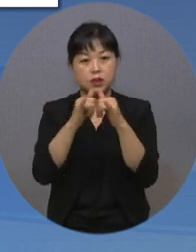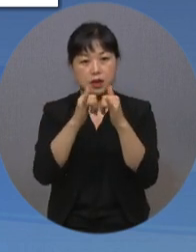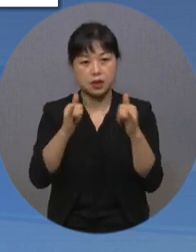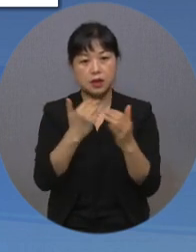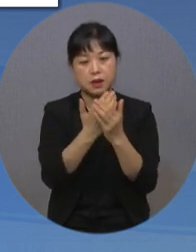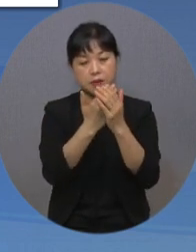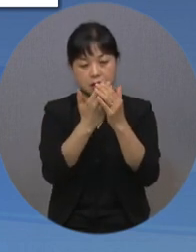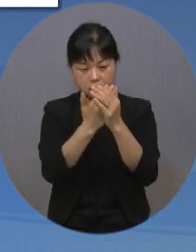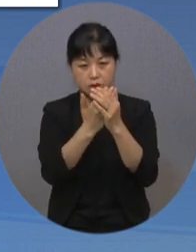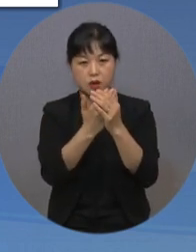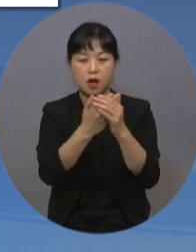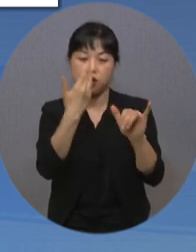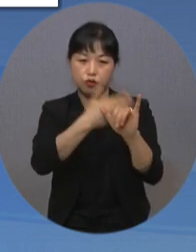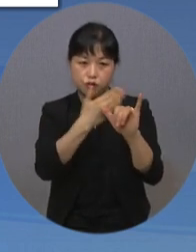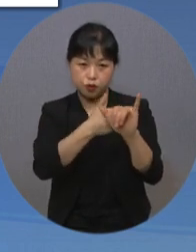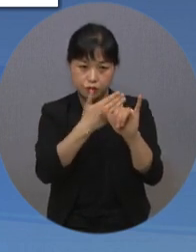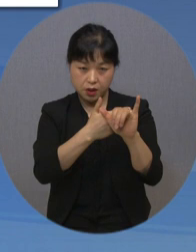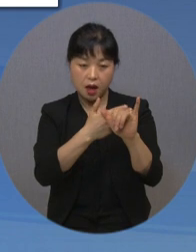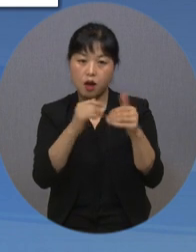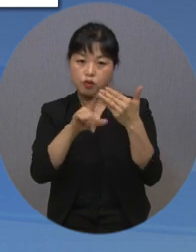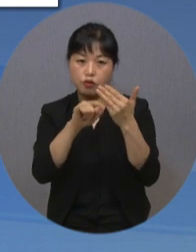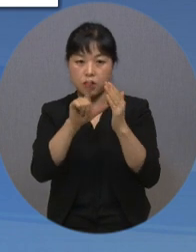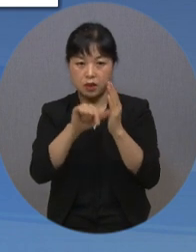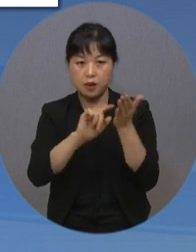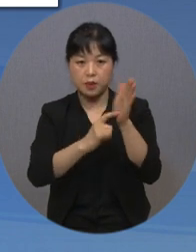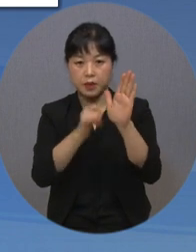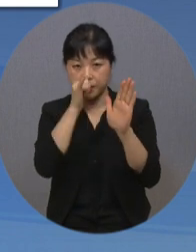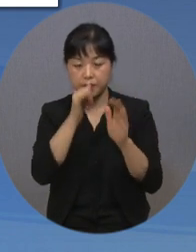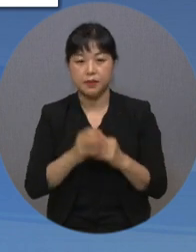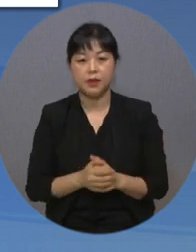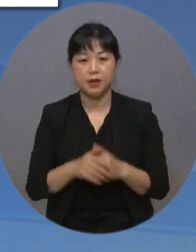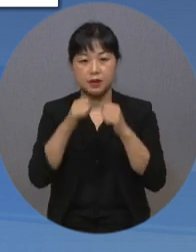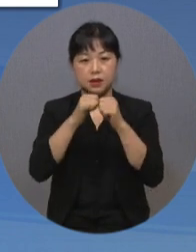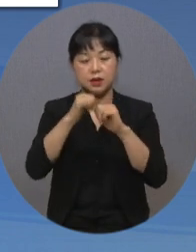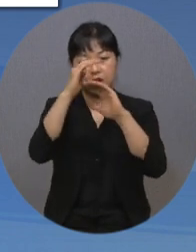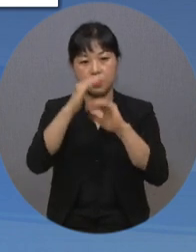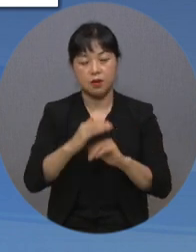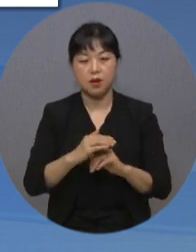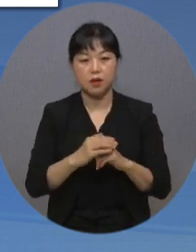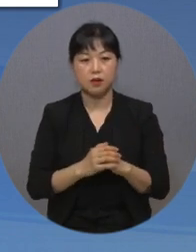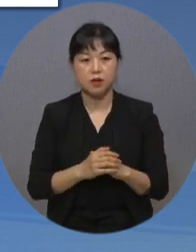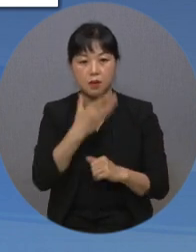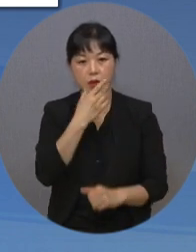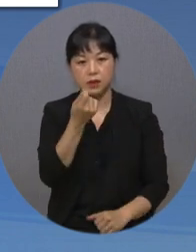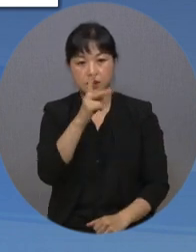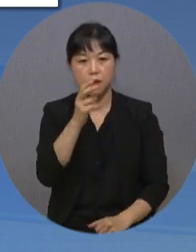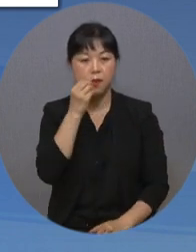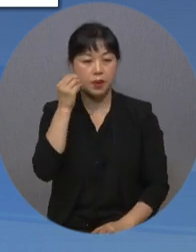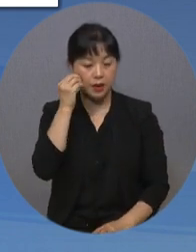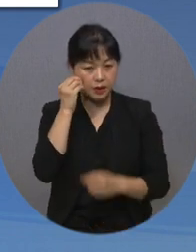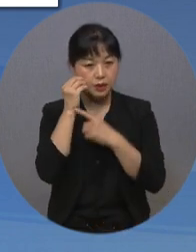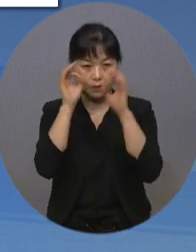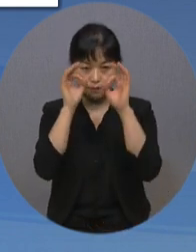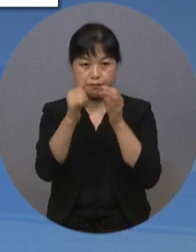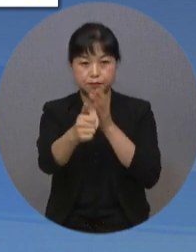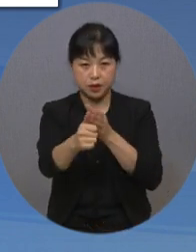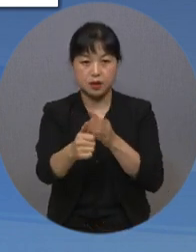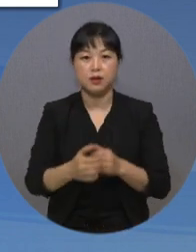다음 달 중 개시될 예정입니다. 이 밖의 자세한 사항은 웹피언스 홈페이지에서 확인할 수 있습니다.